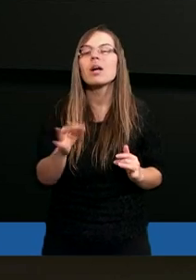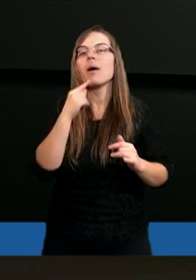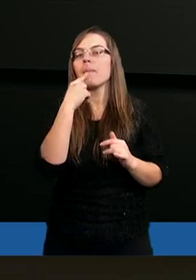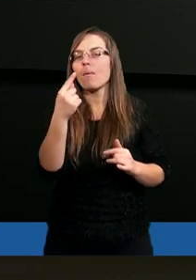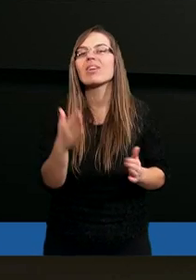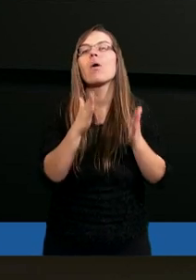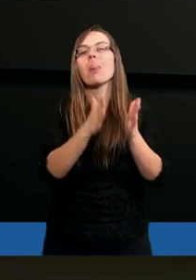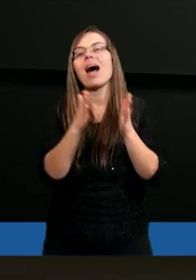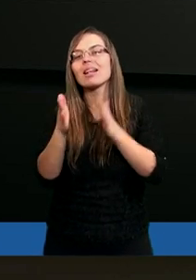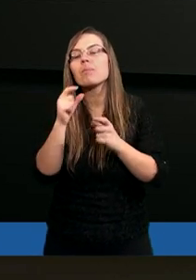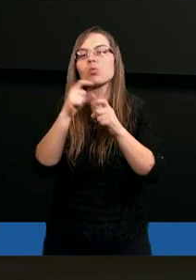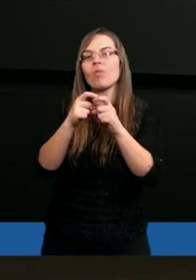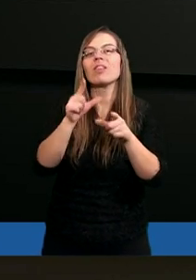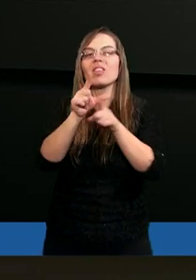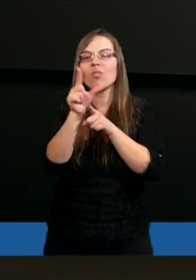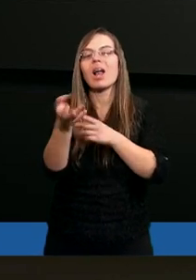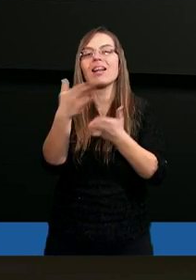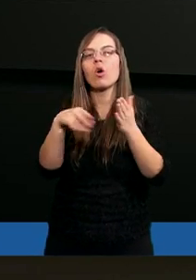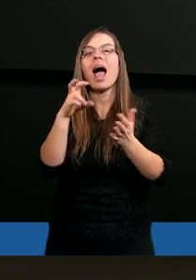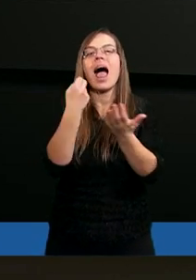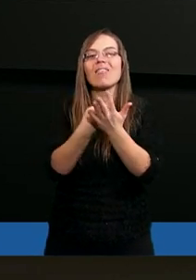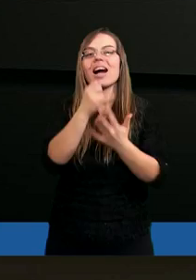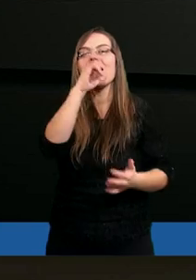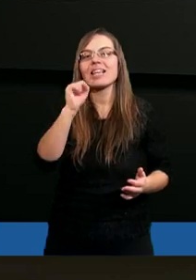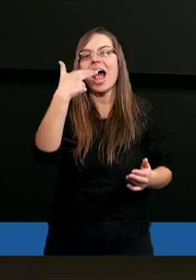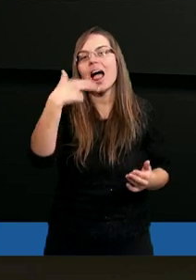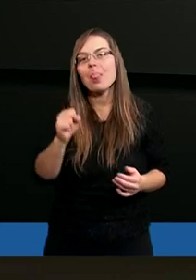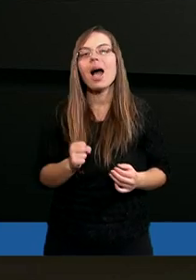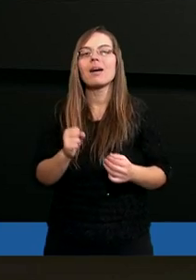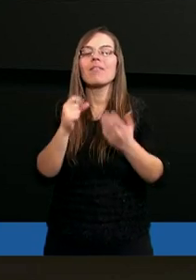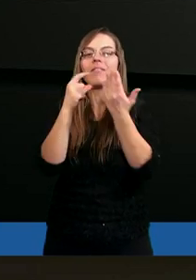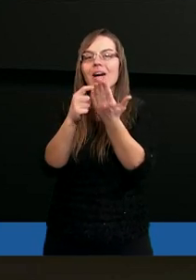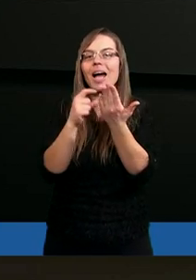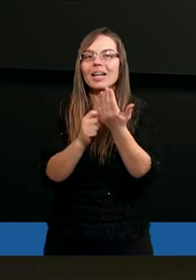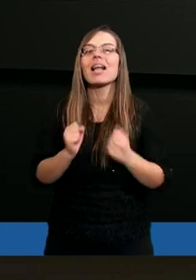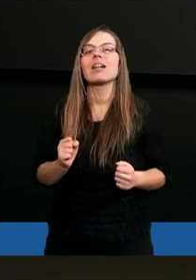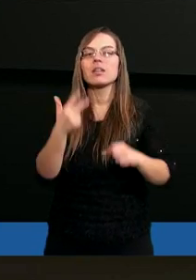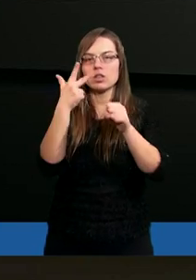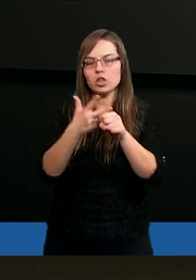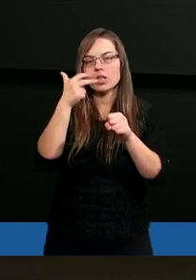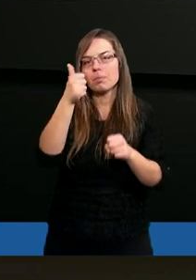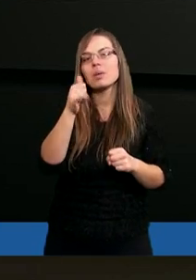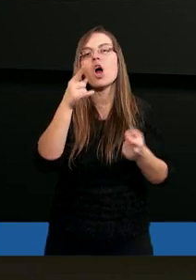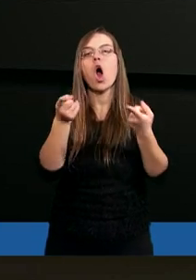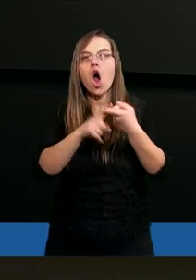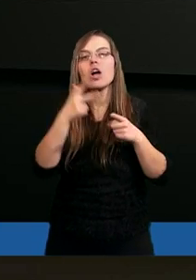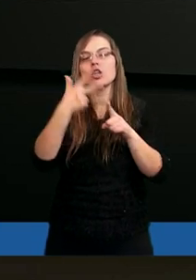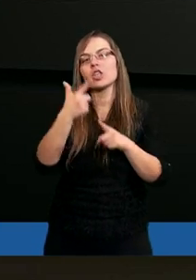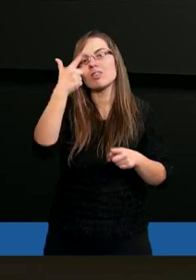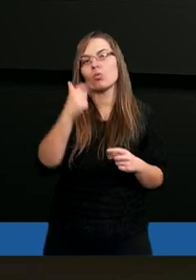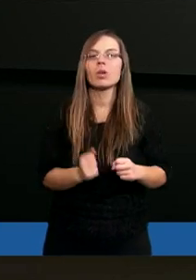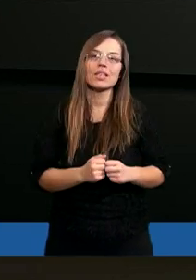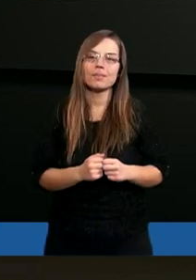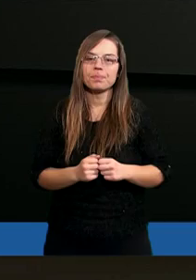powiedział następujące słowa. XII rozdział Ewangeliana i werset XXXI oraz